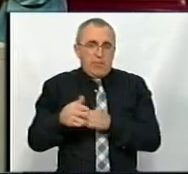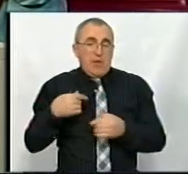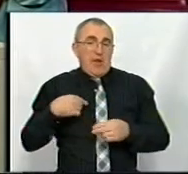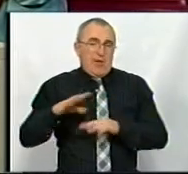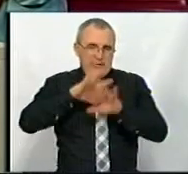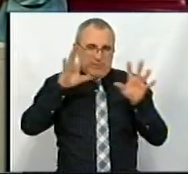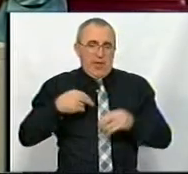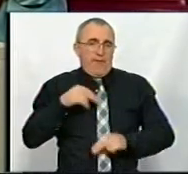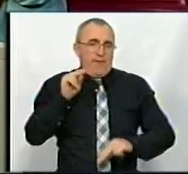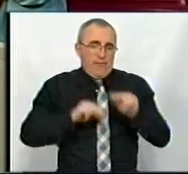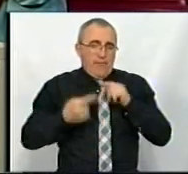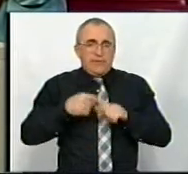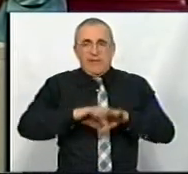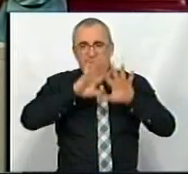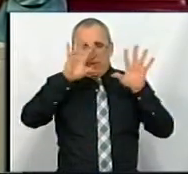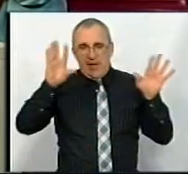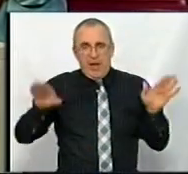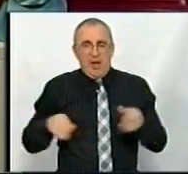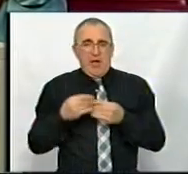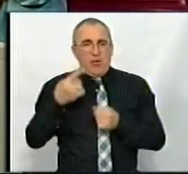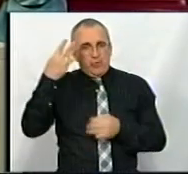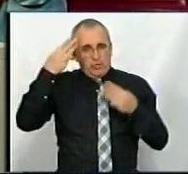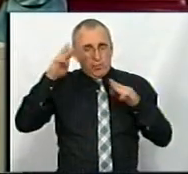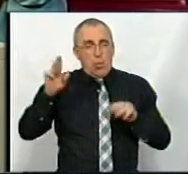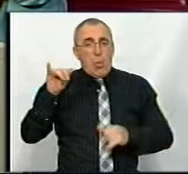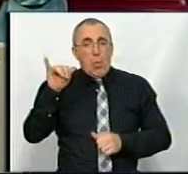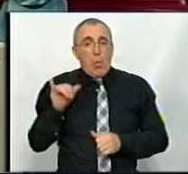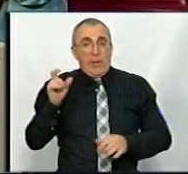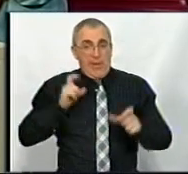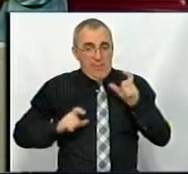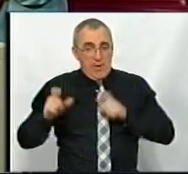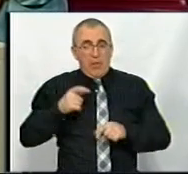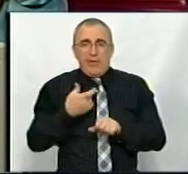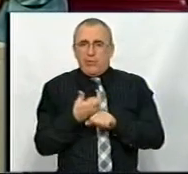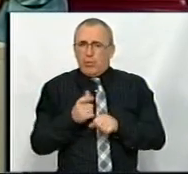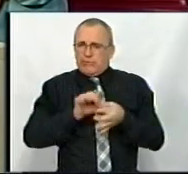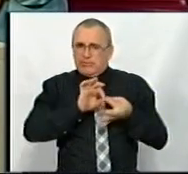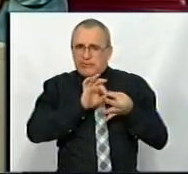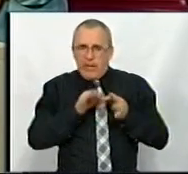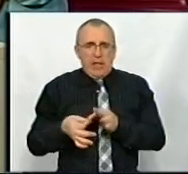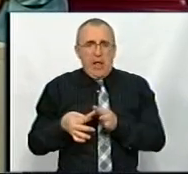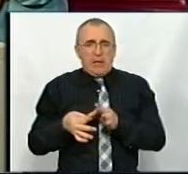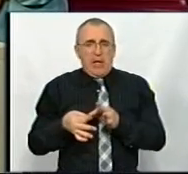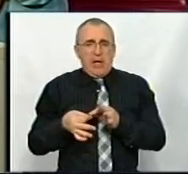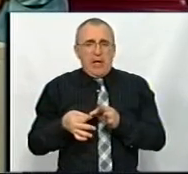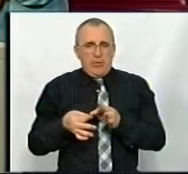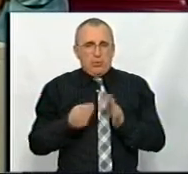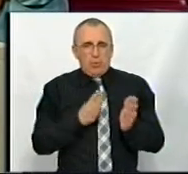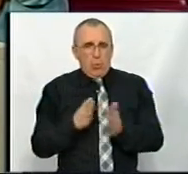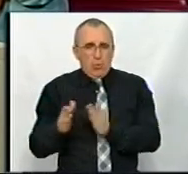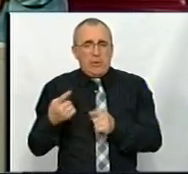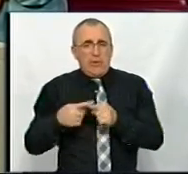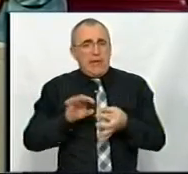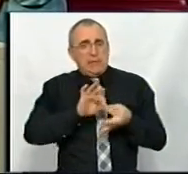вважаю, і це загальна тенденція, сучасний університет, в принципі, досить складна структура, ієрархічна. І ця